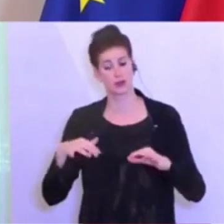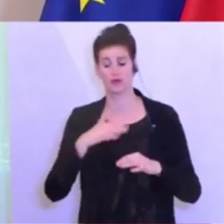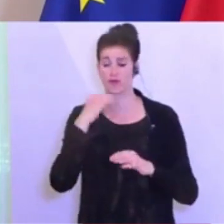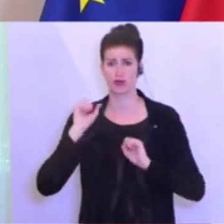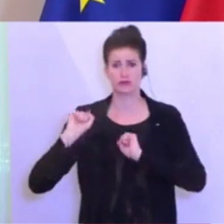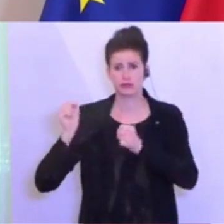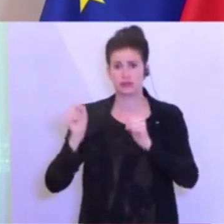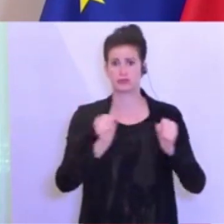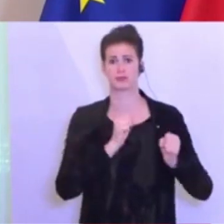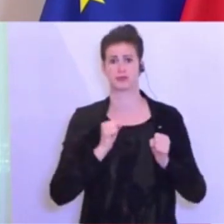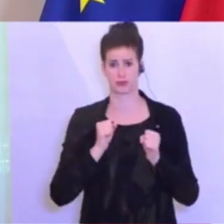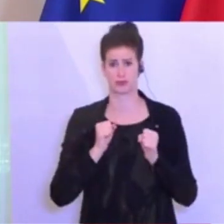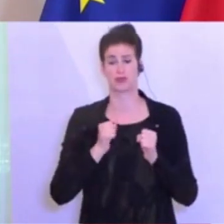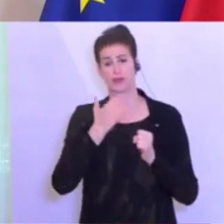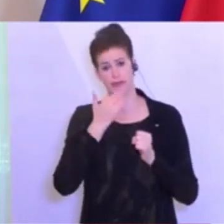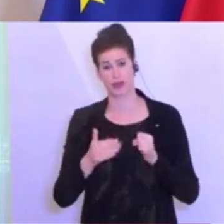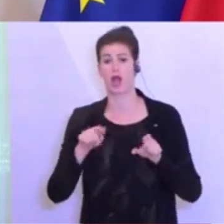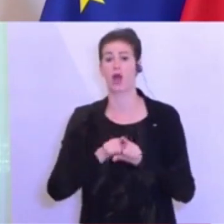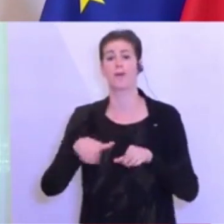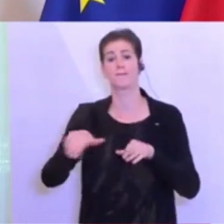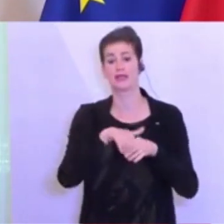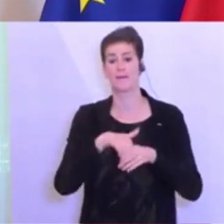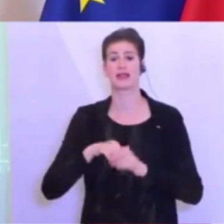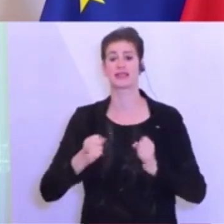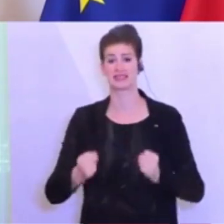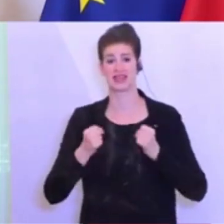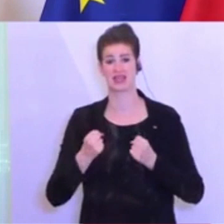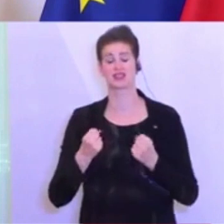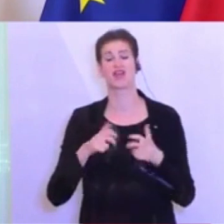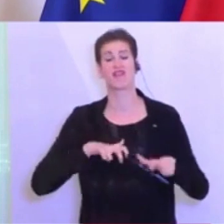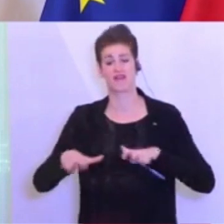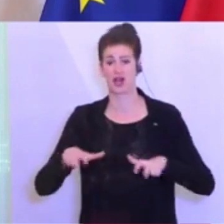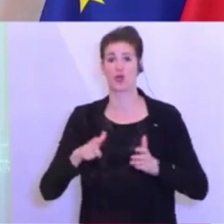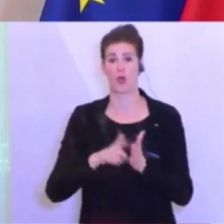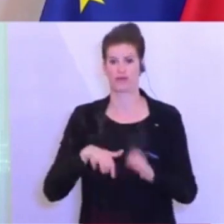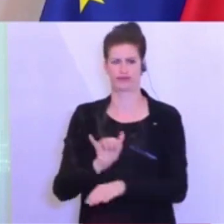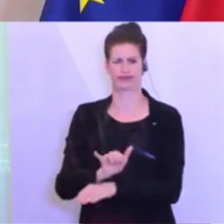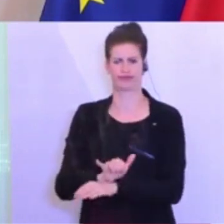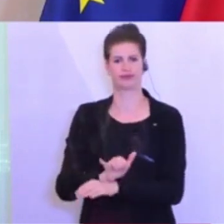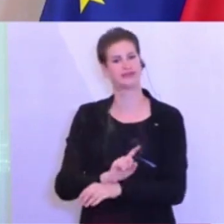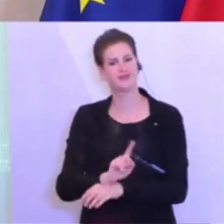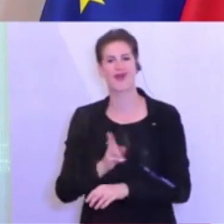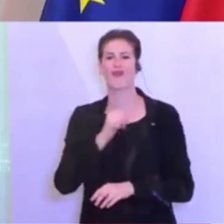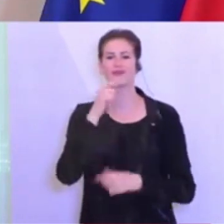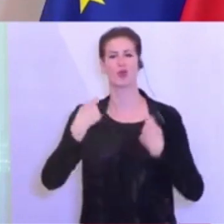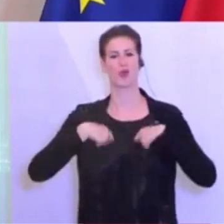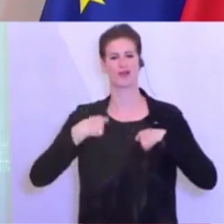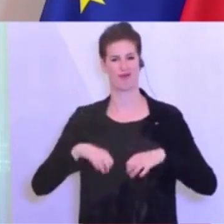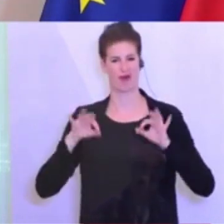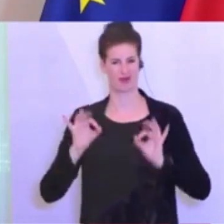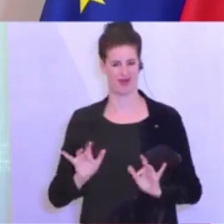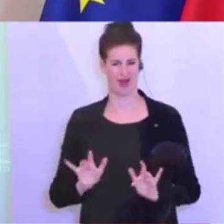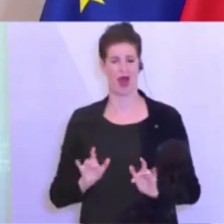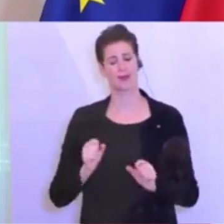gestanden sind, an die Mitarbeiterinnen und Mitarbeiter der Sicherheitsverwaltung, auf die wird gerne vergessen, weil man sie nicht wahrnimmt, weil sie nicht in Uniform sind, aber dennoch für